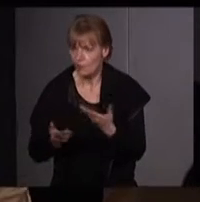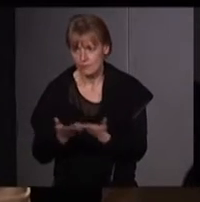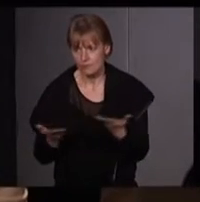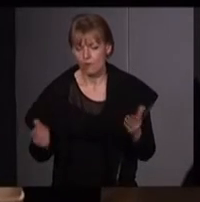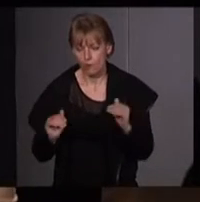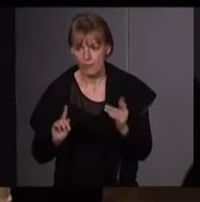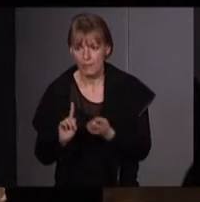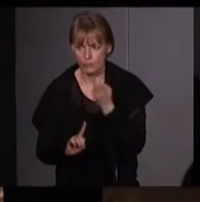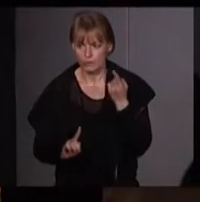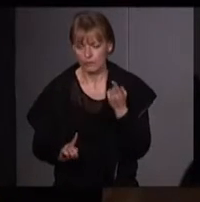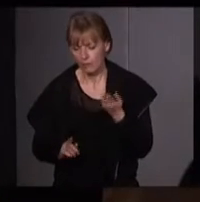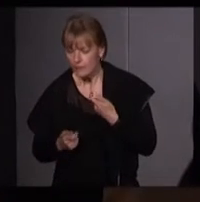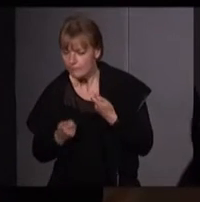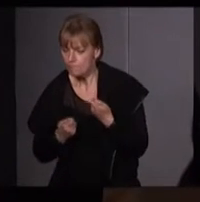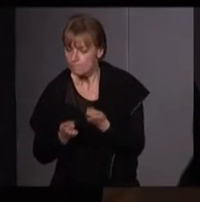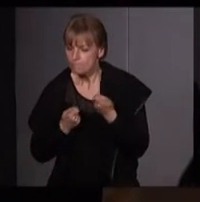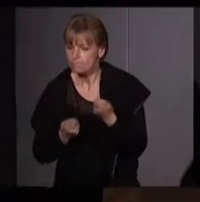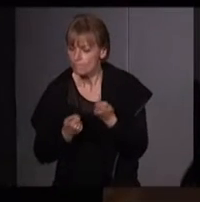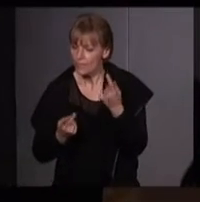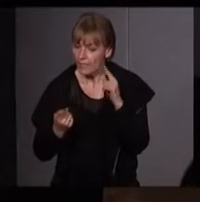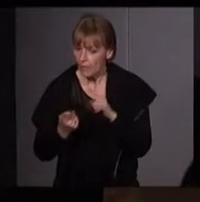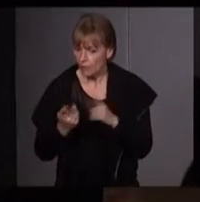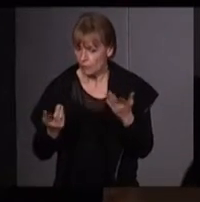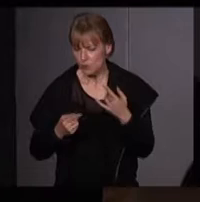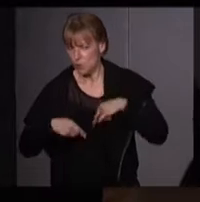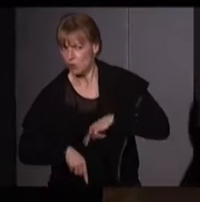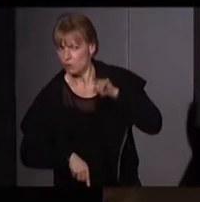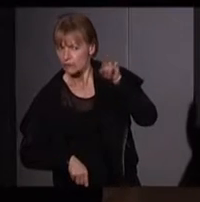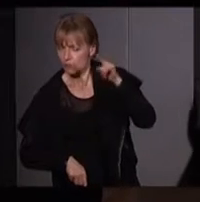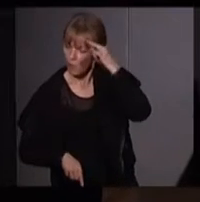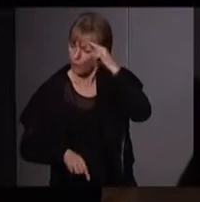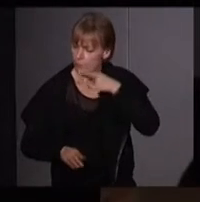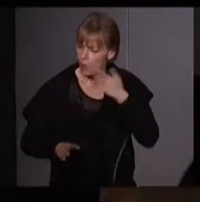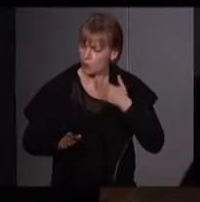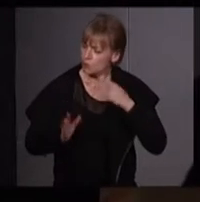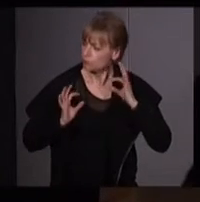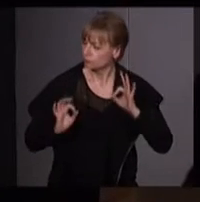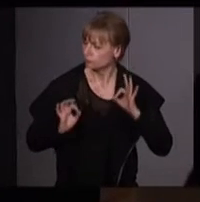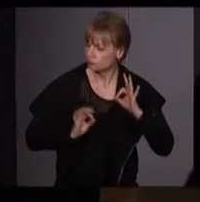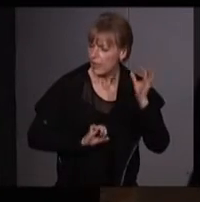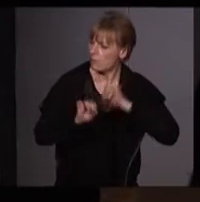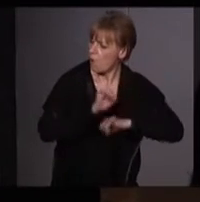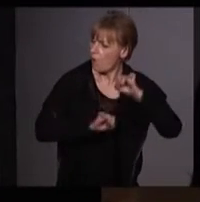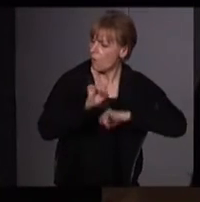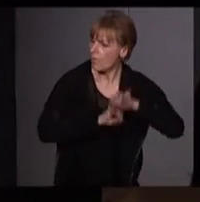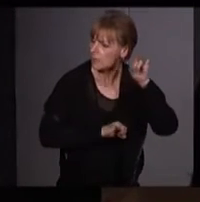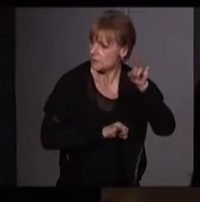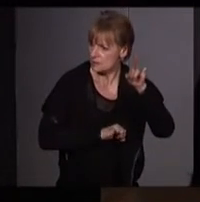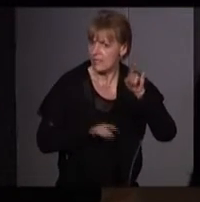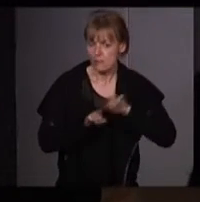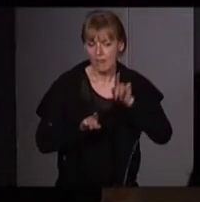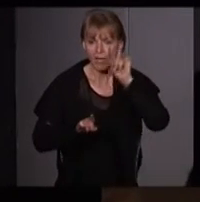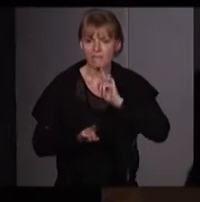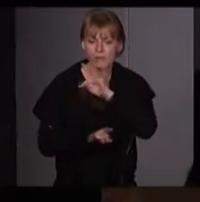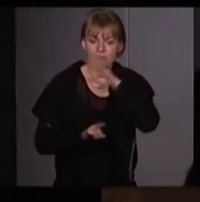fuss, fuss, fuss, and even more fuss. Pour leur gouvernement qui pensait faire les choses tranquillement et qui, vraiment, Thatcher l'a dit à